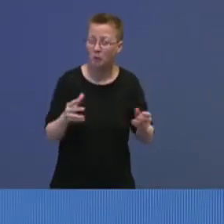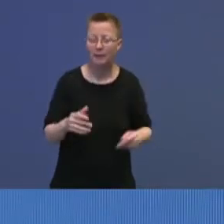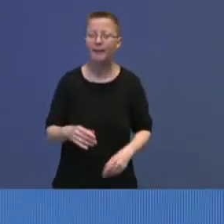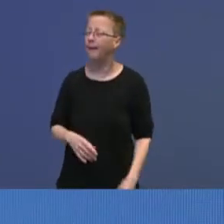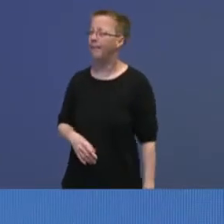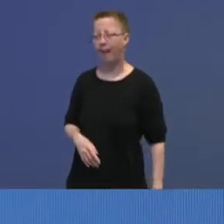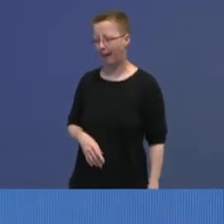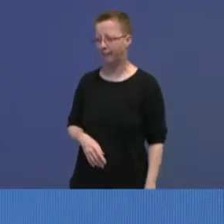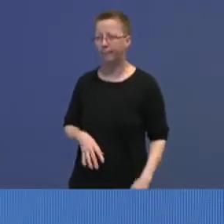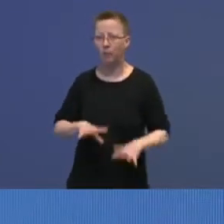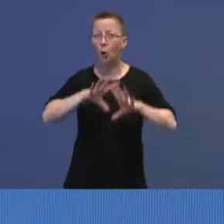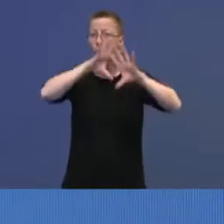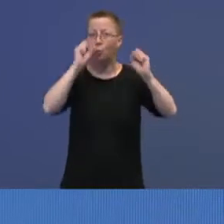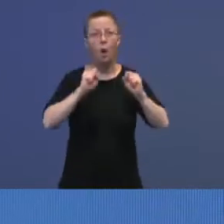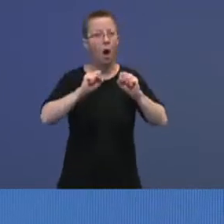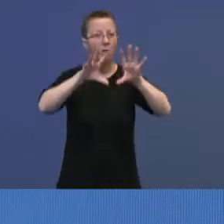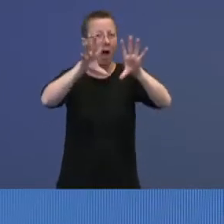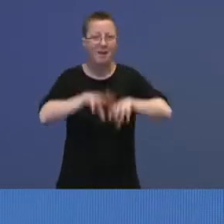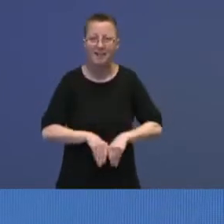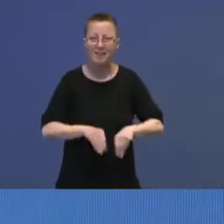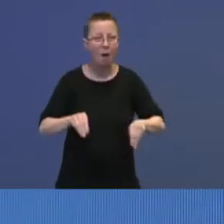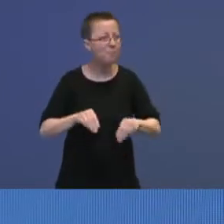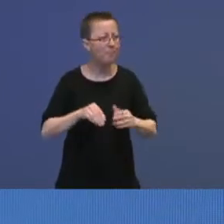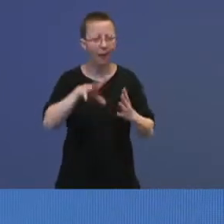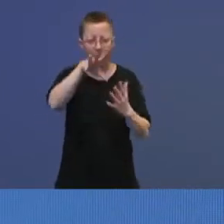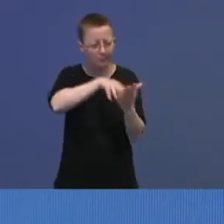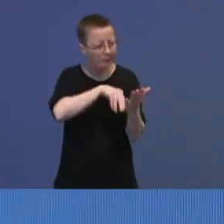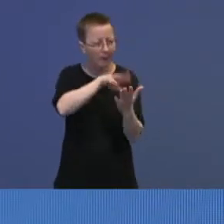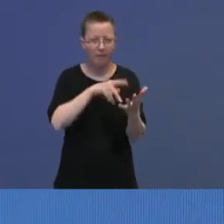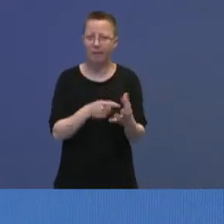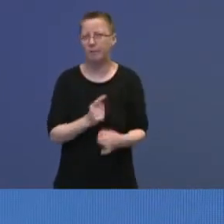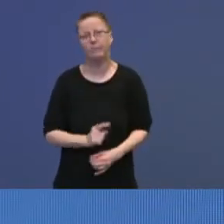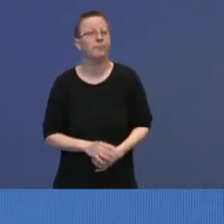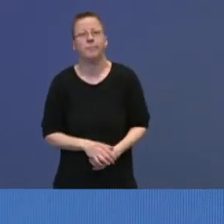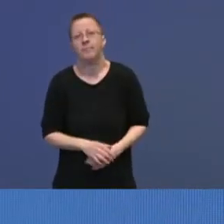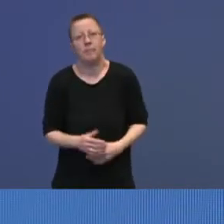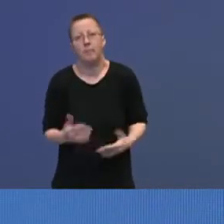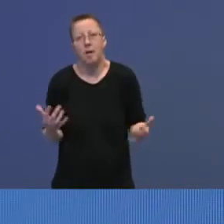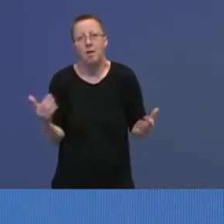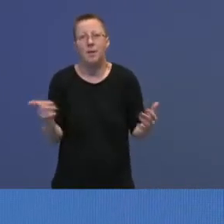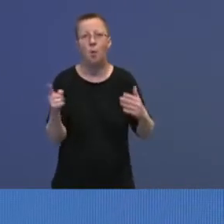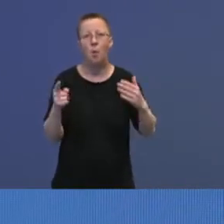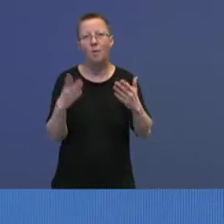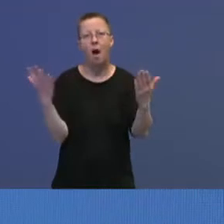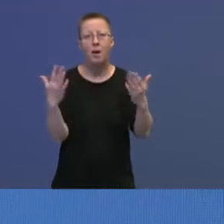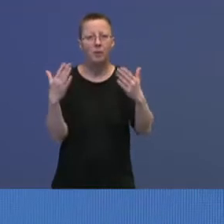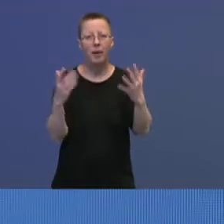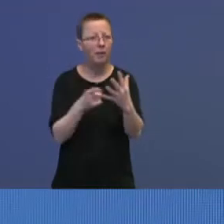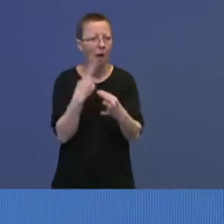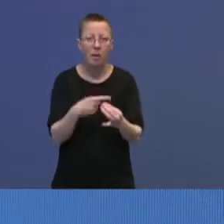Nei, total regnskap av et tall. Det er noe med brøken her. Vi har ikke